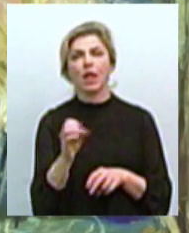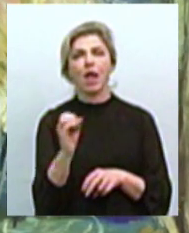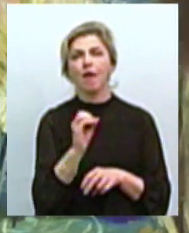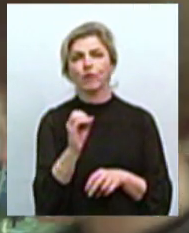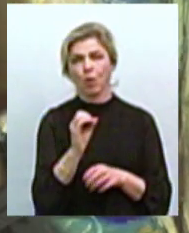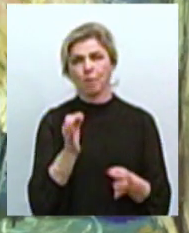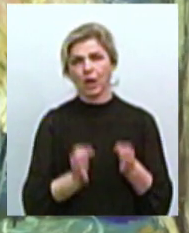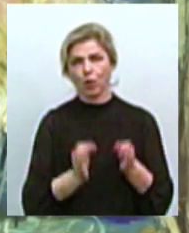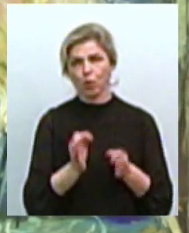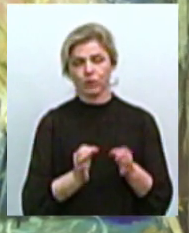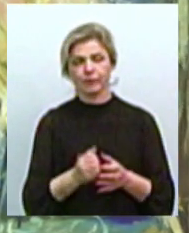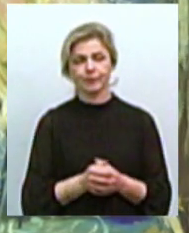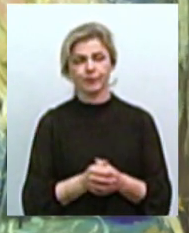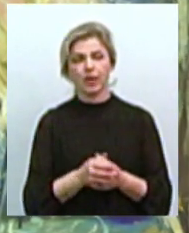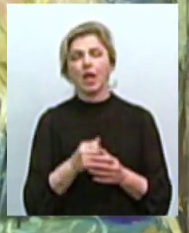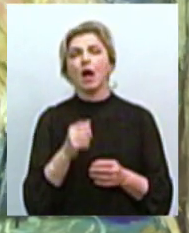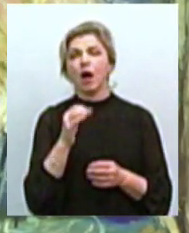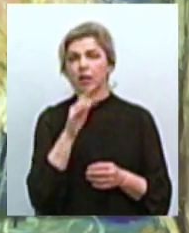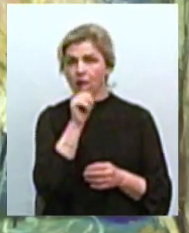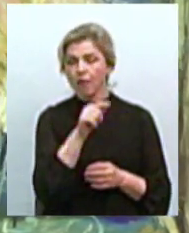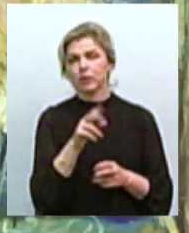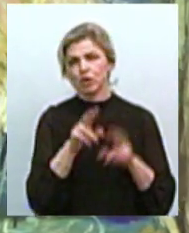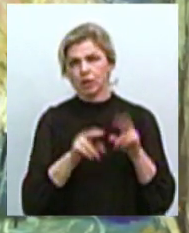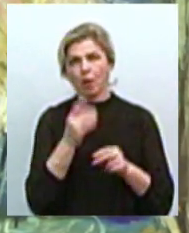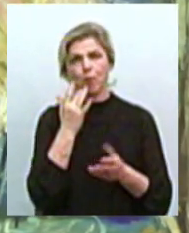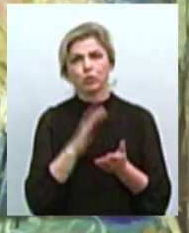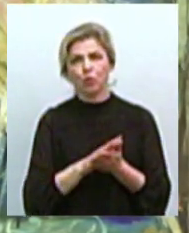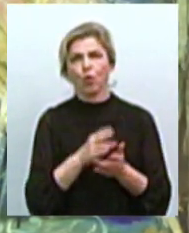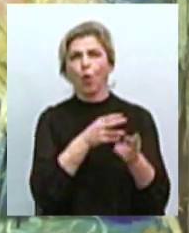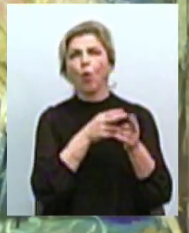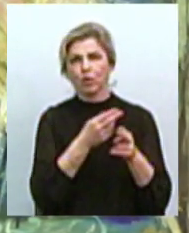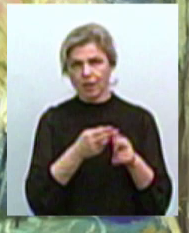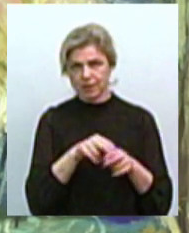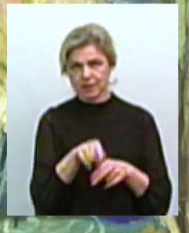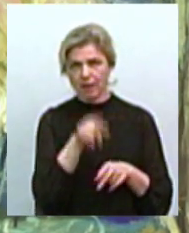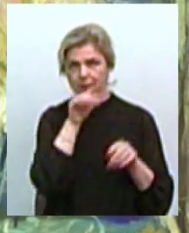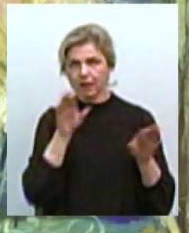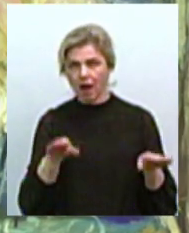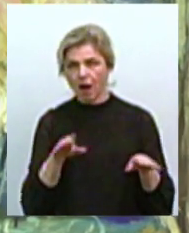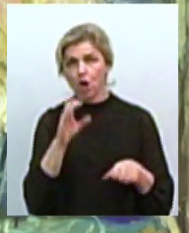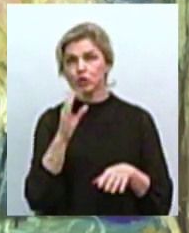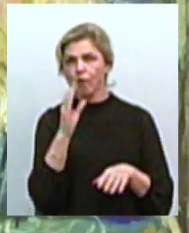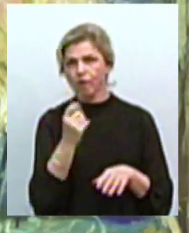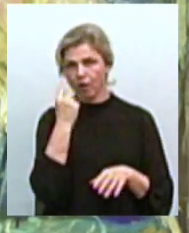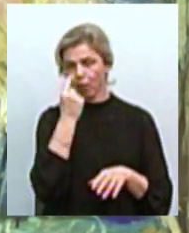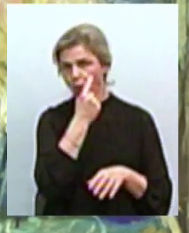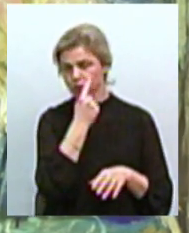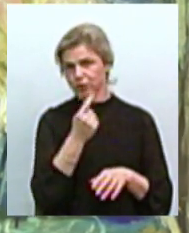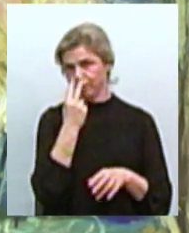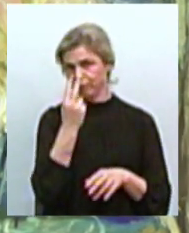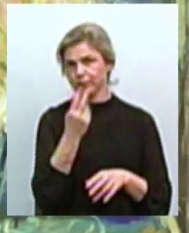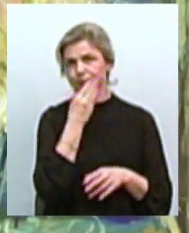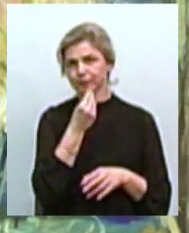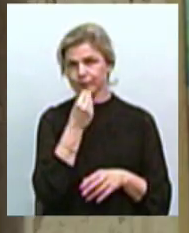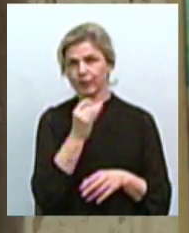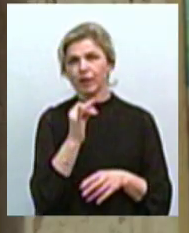ганьбою вбити цього птаха. А сова це символ мудрості. Очі в неї людські. Тому мені найбільше сподобалися портрети саме цих